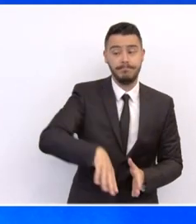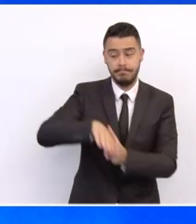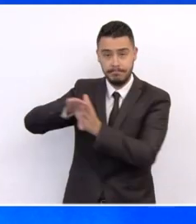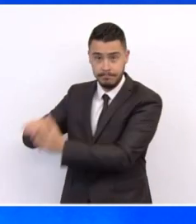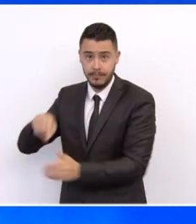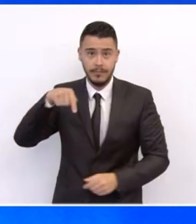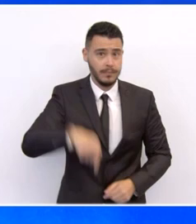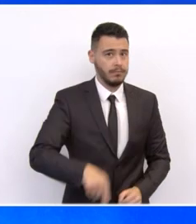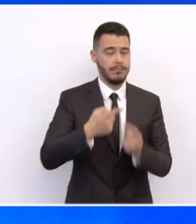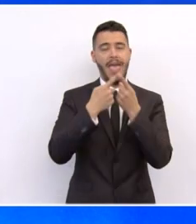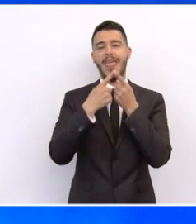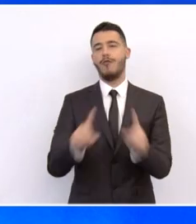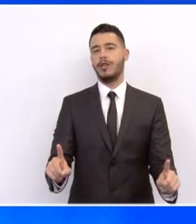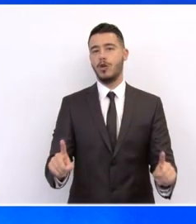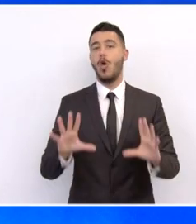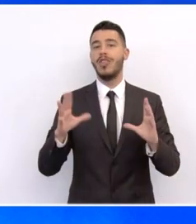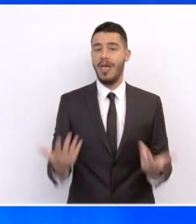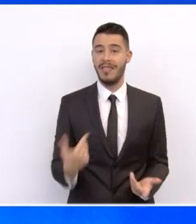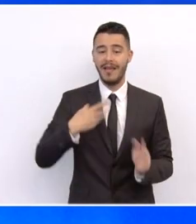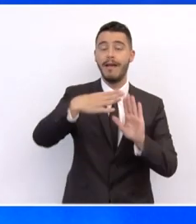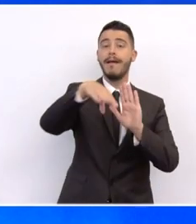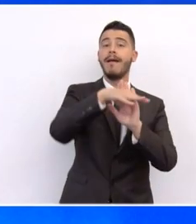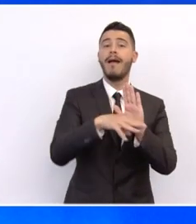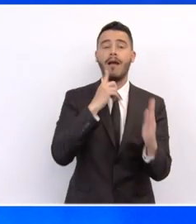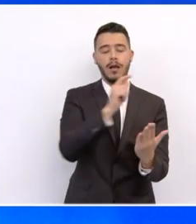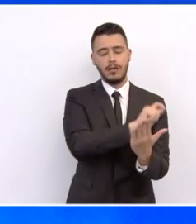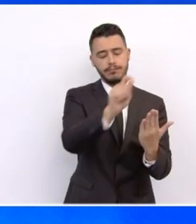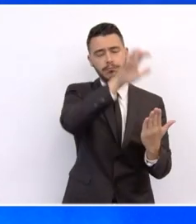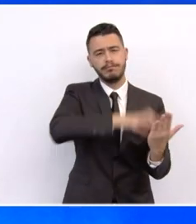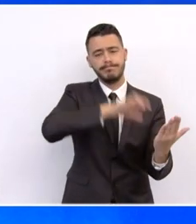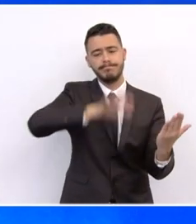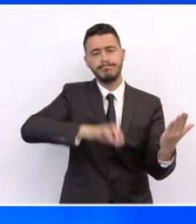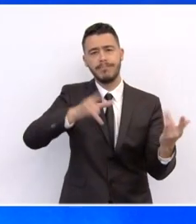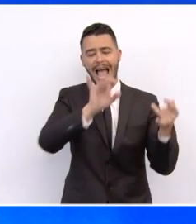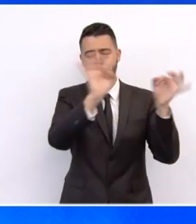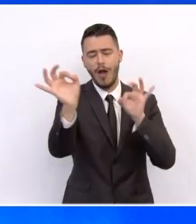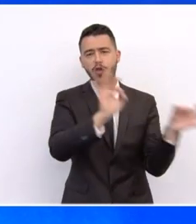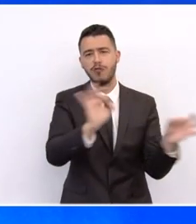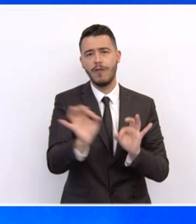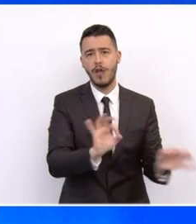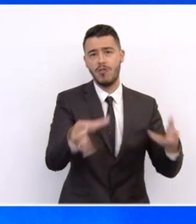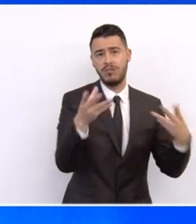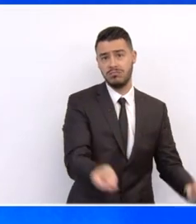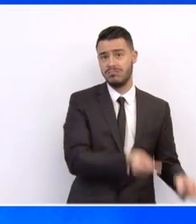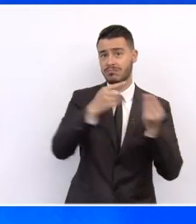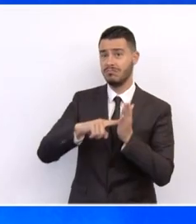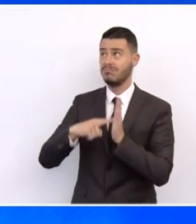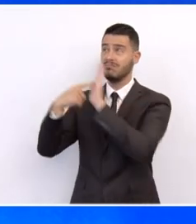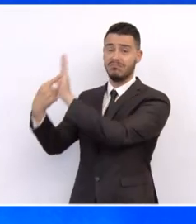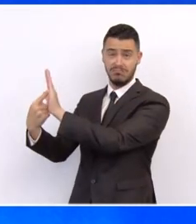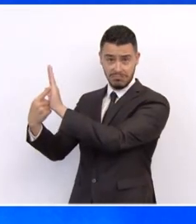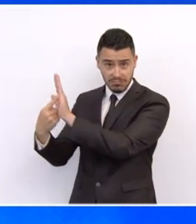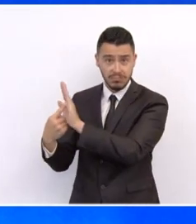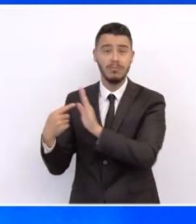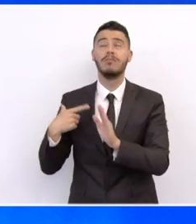Πρώτα δηλαδή, έπρεπε να παρουσιάσουμε στους εταίρους μας ένα δικό μας ελληνικής ιδιοκτησίας συνεκτικό αναπτυξιακό